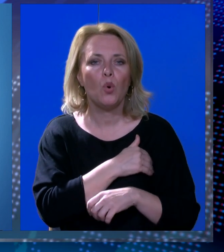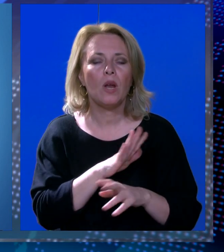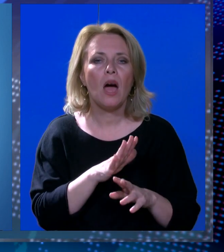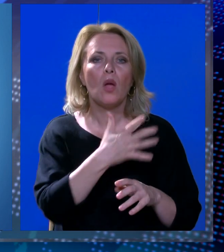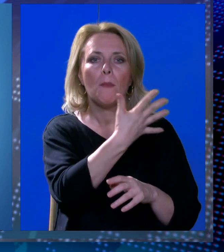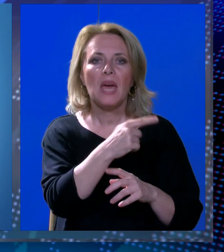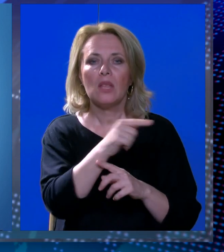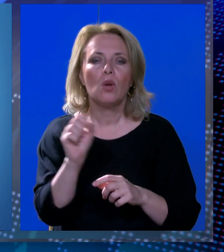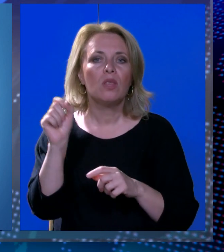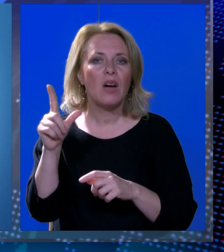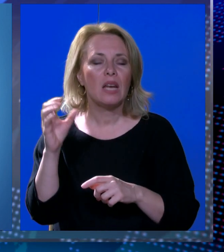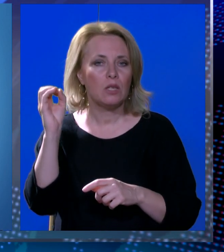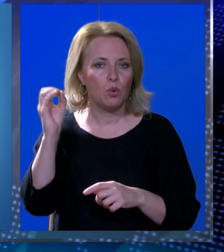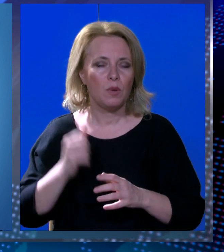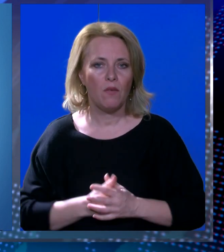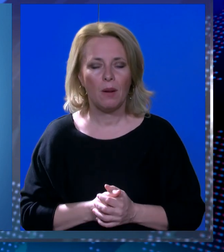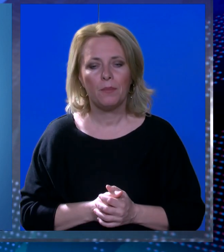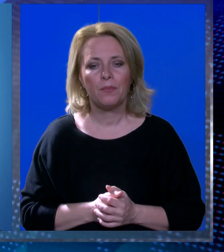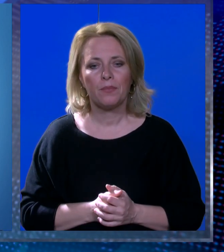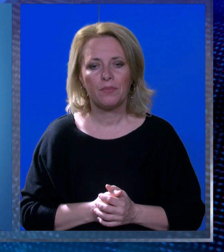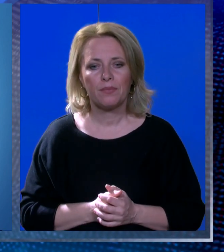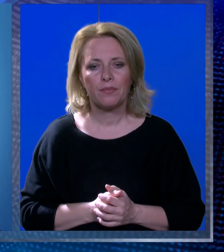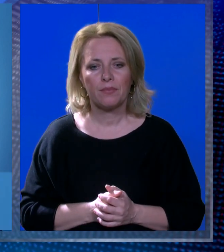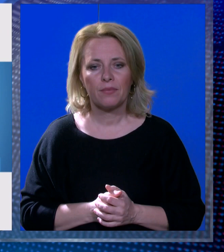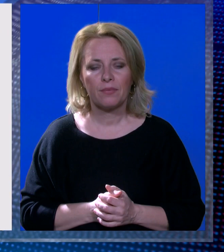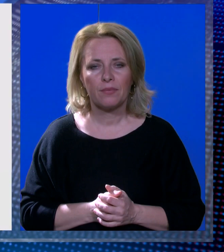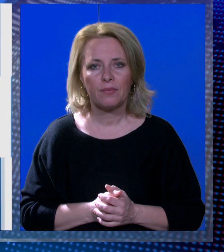zraka kreta će se od 5 do 12 celzijevih stupnjeva.